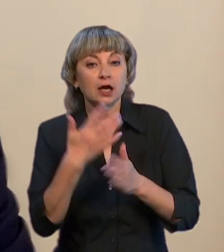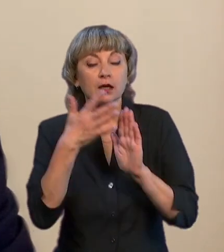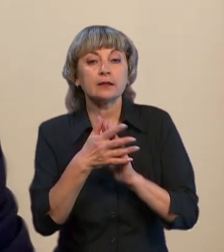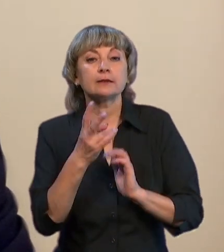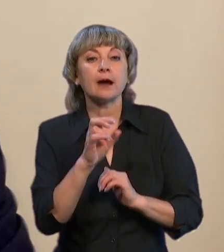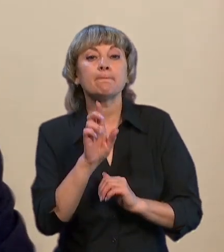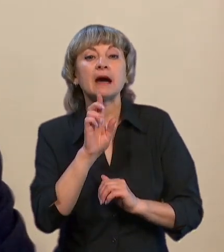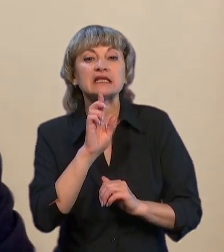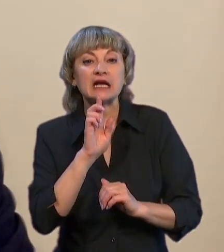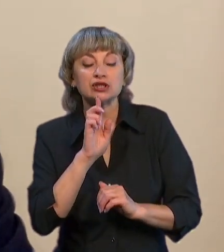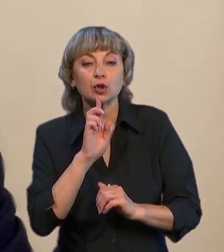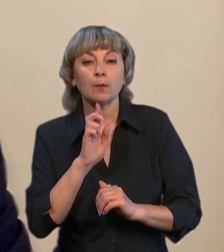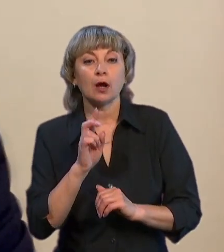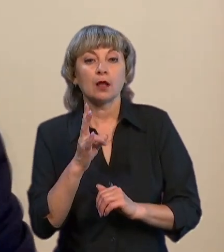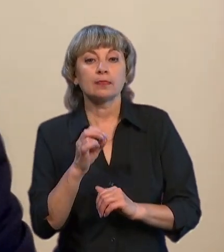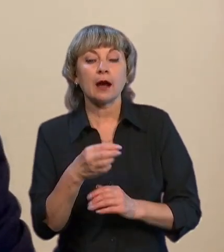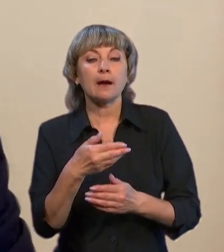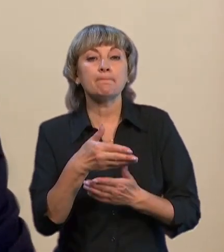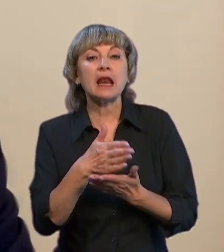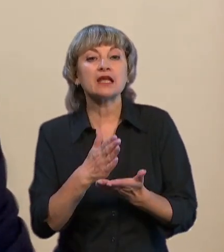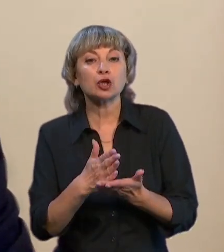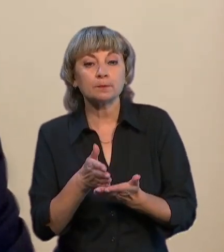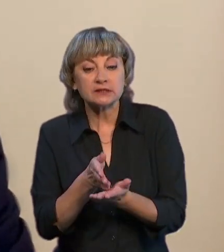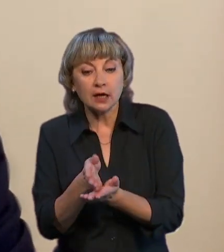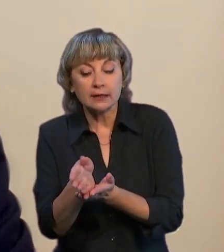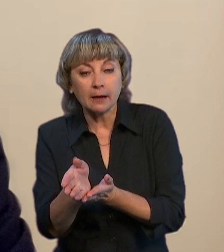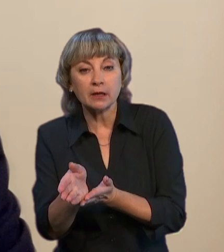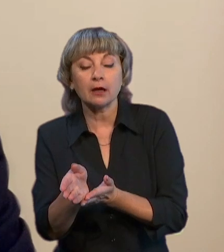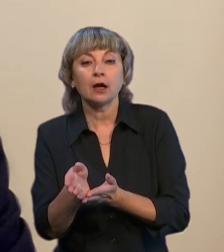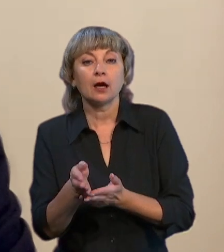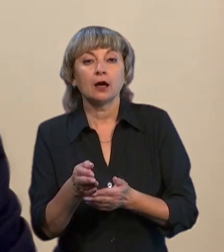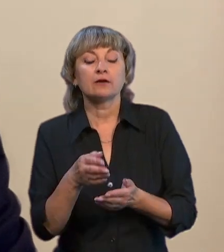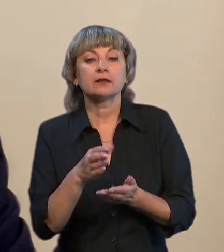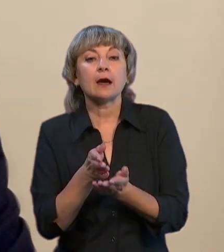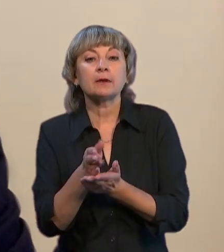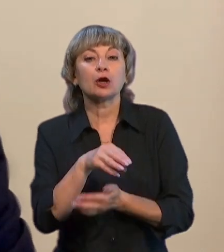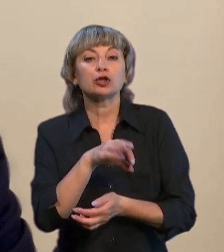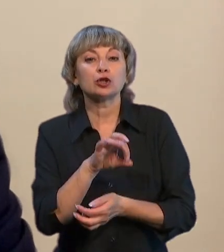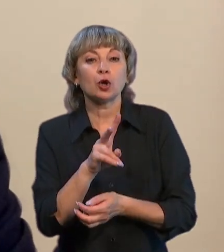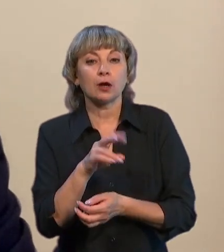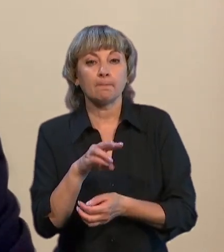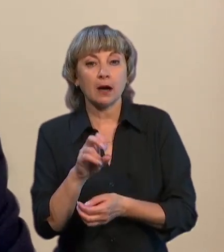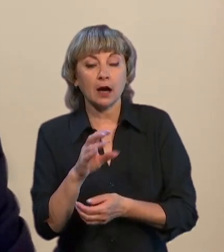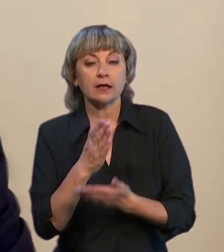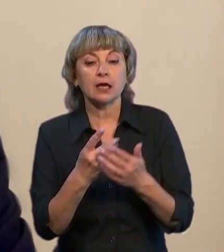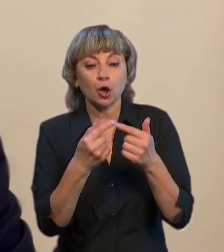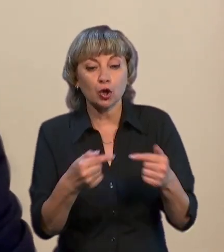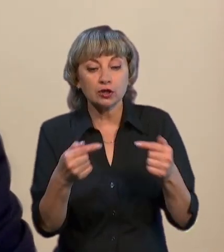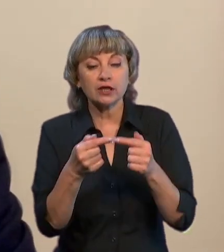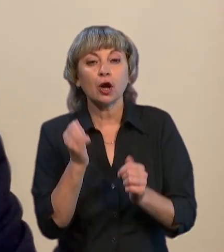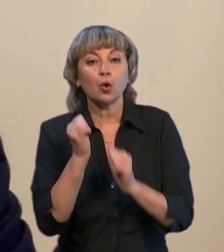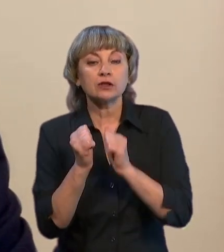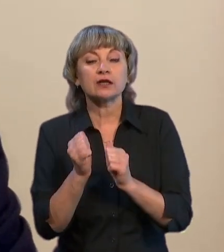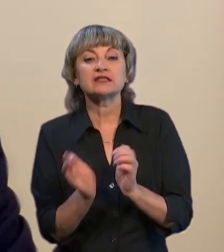Бердянському, на Мірітопольському напрямку, на напрямку Токмака. І отакраз конкретні удари Суплангів по